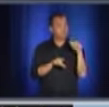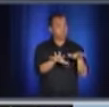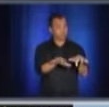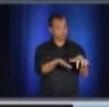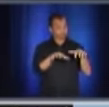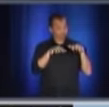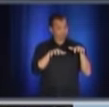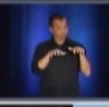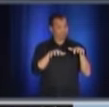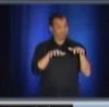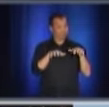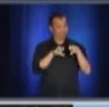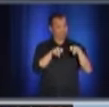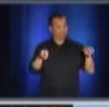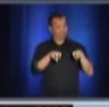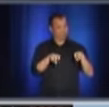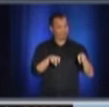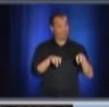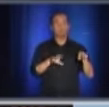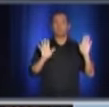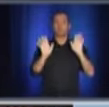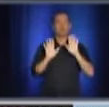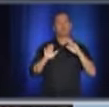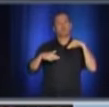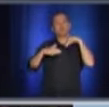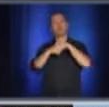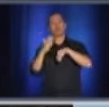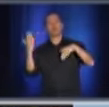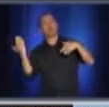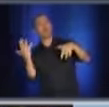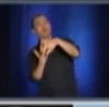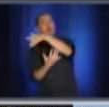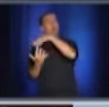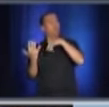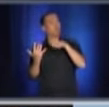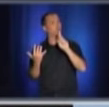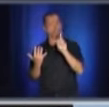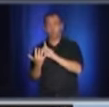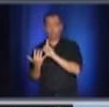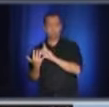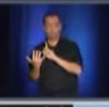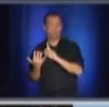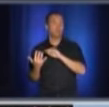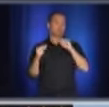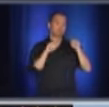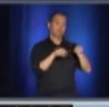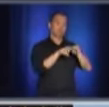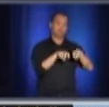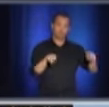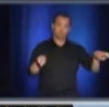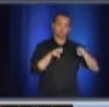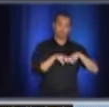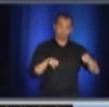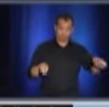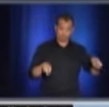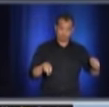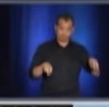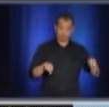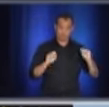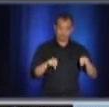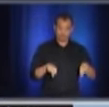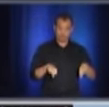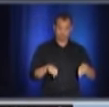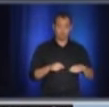Donc, c'est des auditoriums, ce n'est pas des endroits autres. Finalement, pour ce qui est des autres